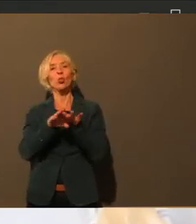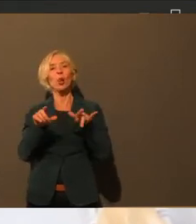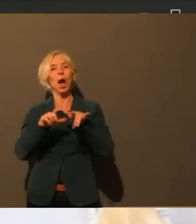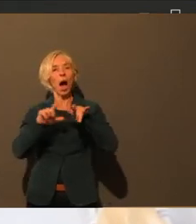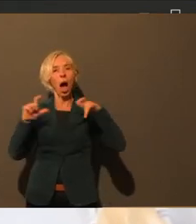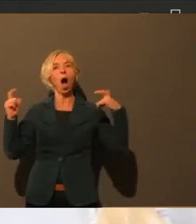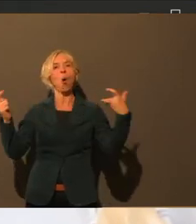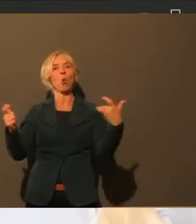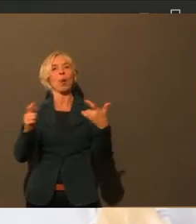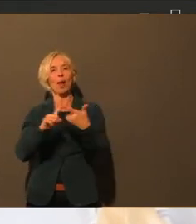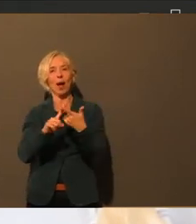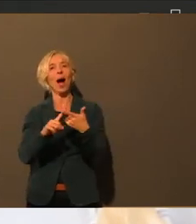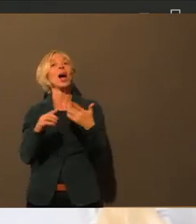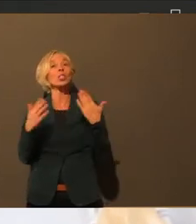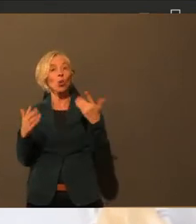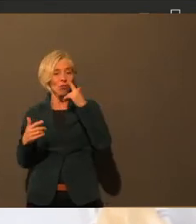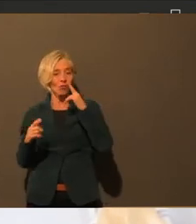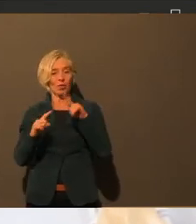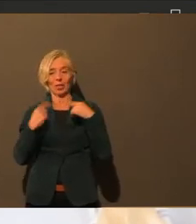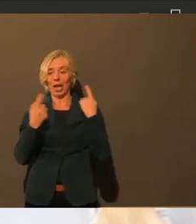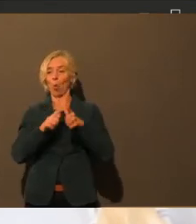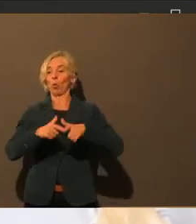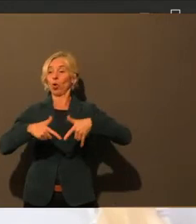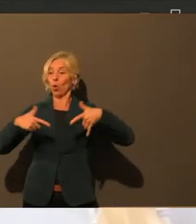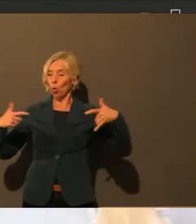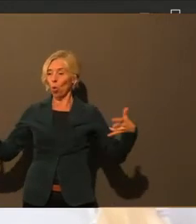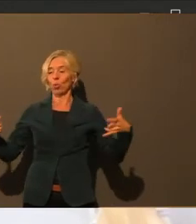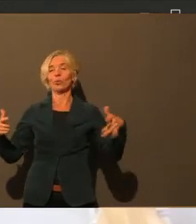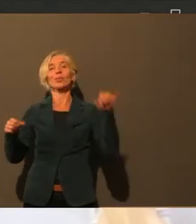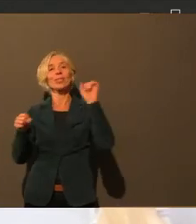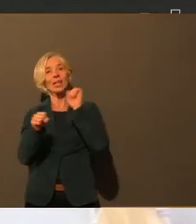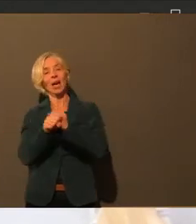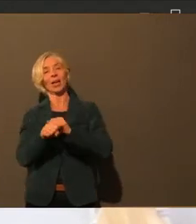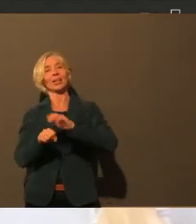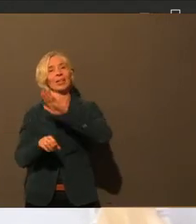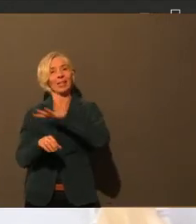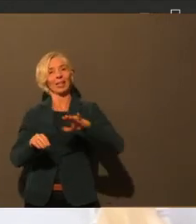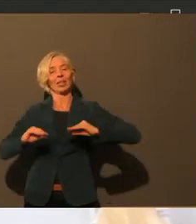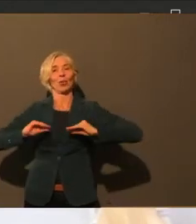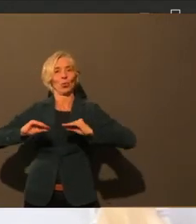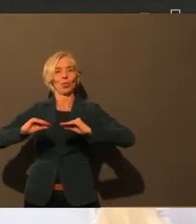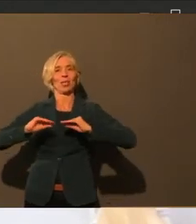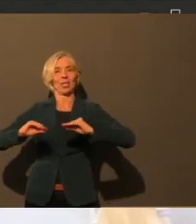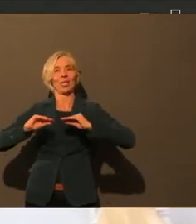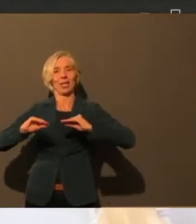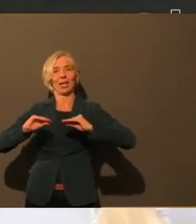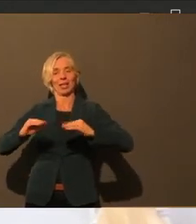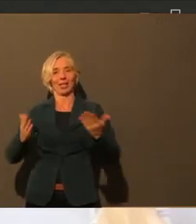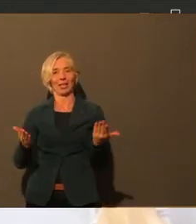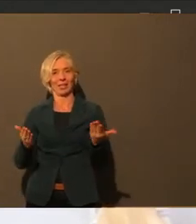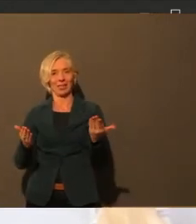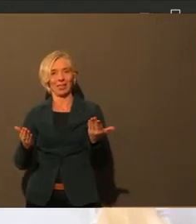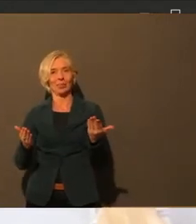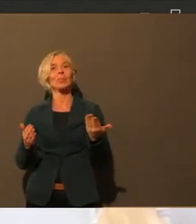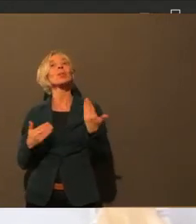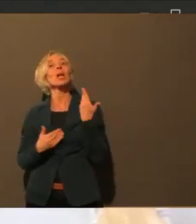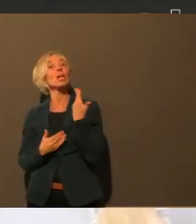aber auch eine Präsenzbeschulung aufrechterhalten werden. Und das ist in der Tat, das sagen uns alle, nicht nur die Ministerialbeauftragten,